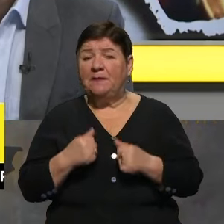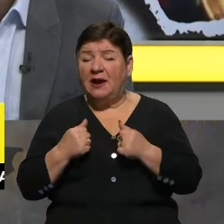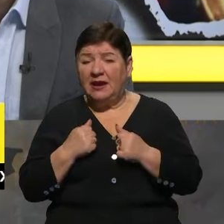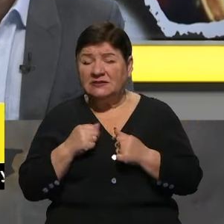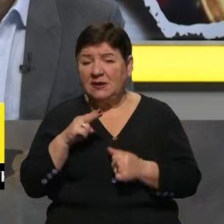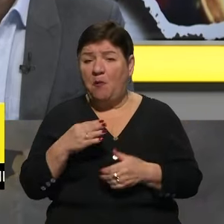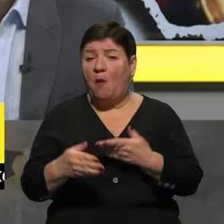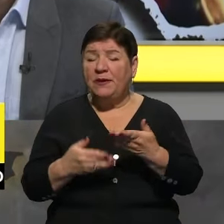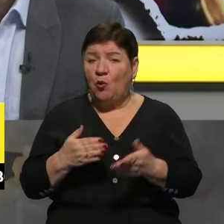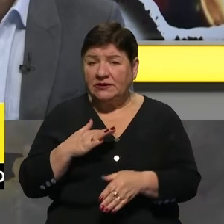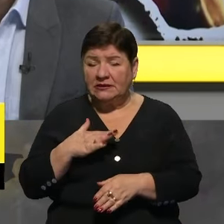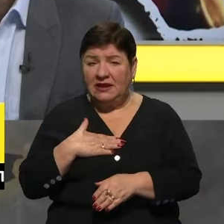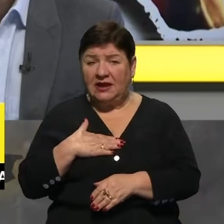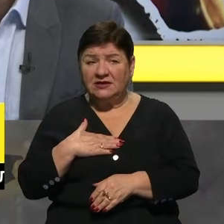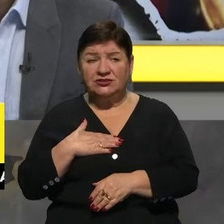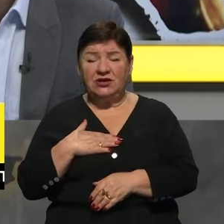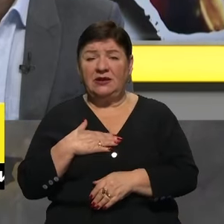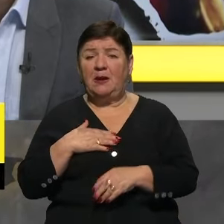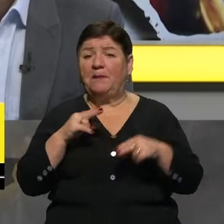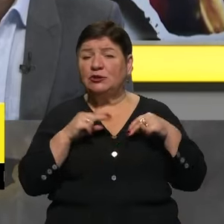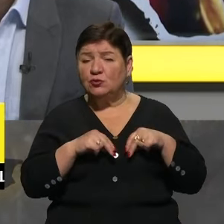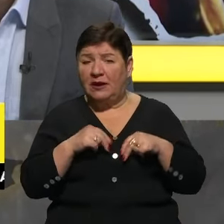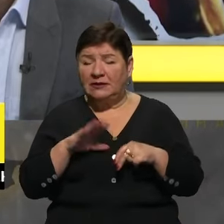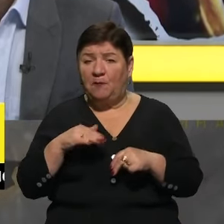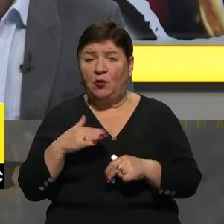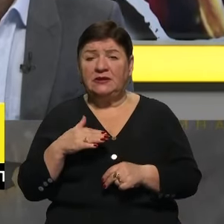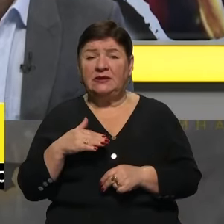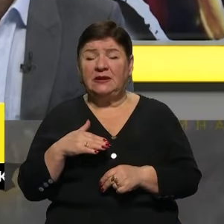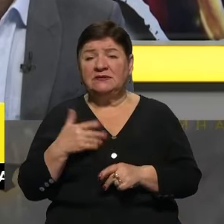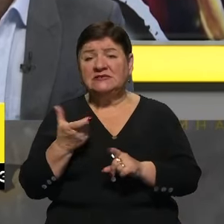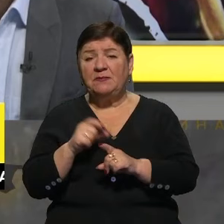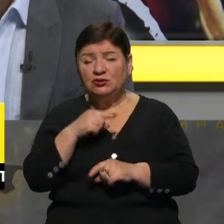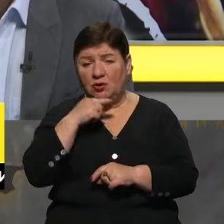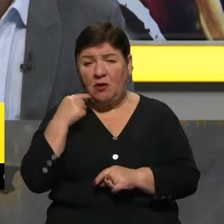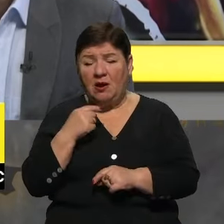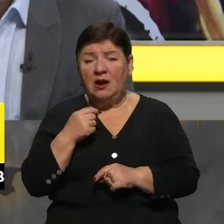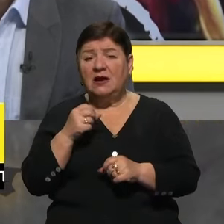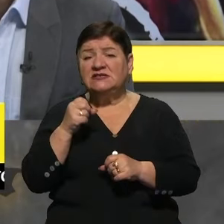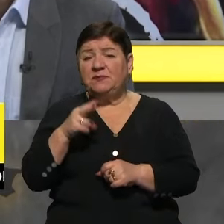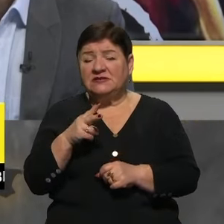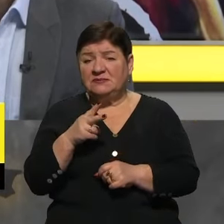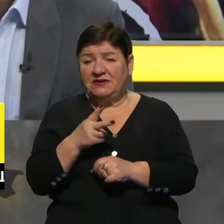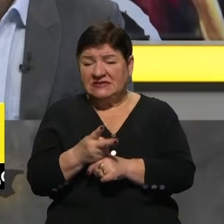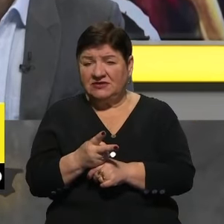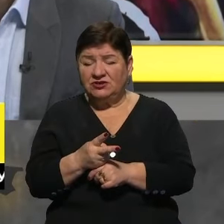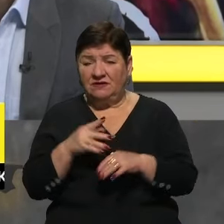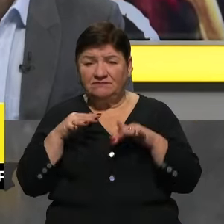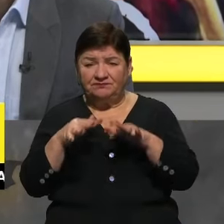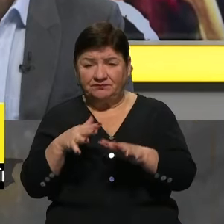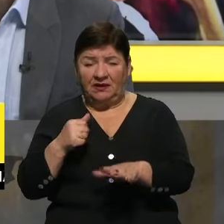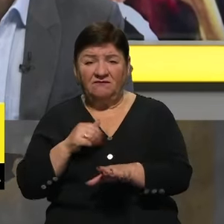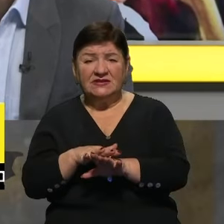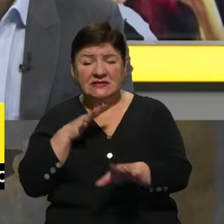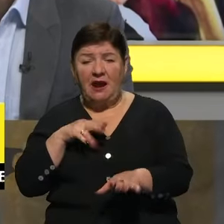піхоті нашій і в піввішки працювати. Потім їхні здебільшого спецпризначенці і десантно-штурмові війська